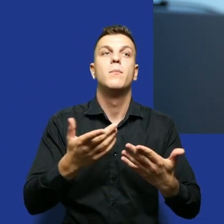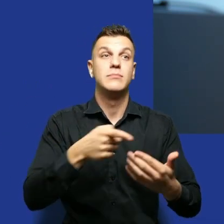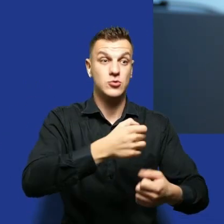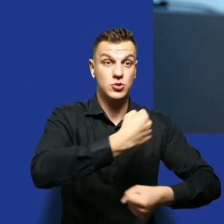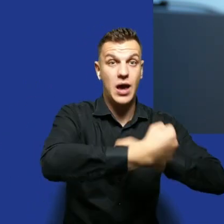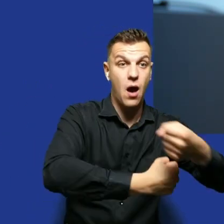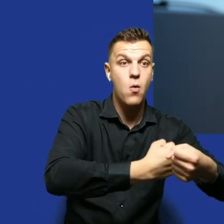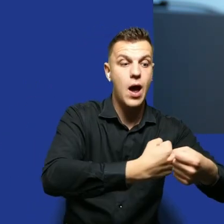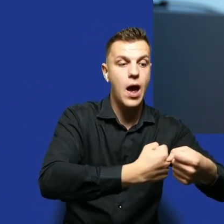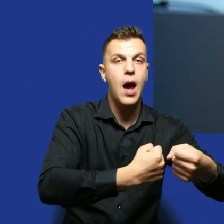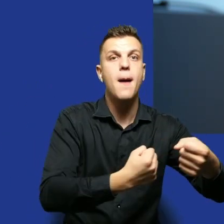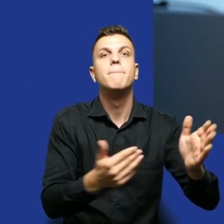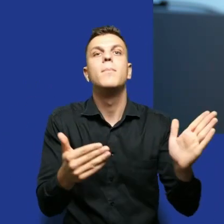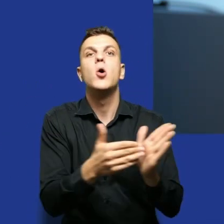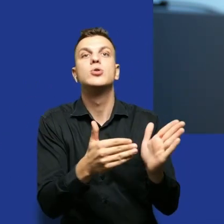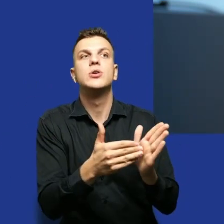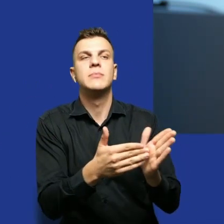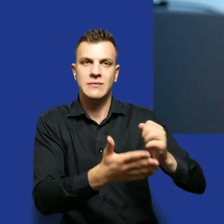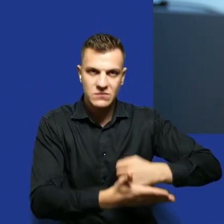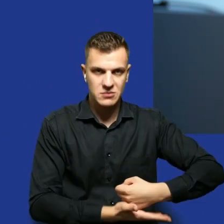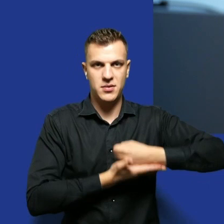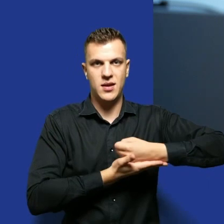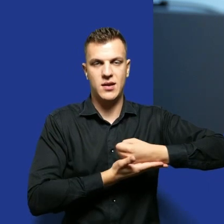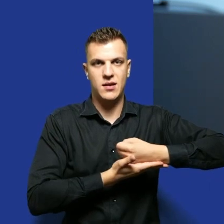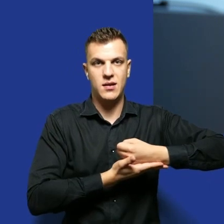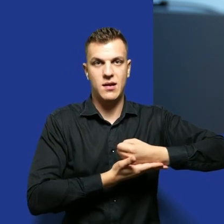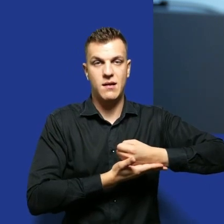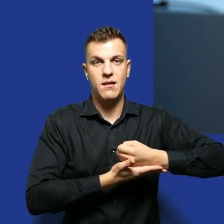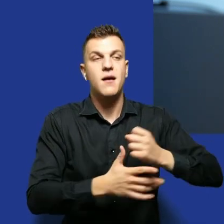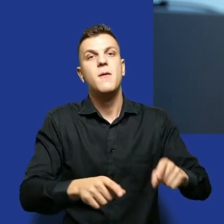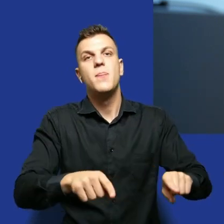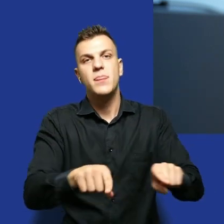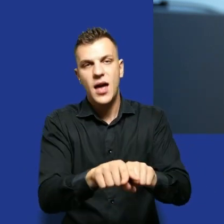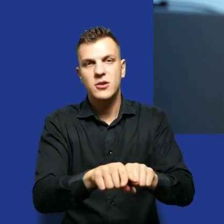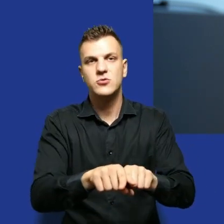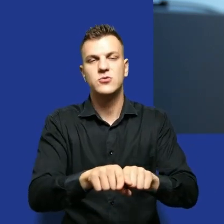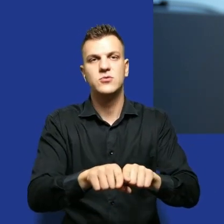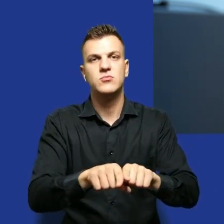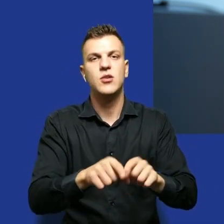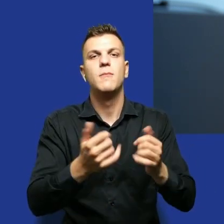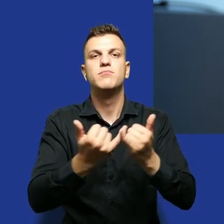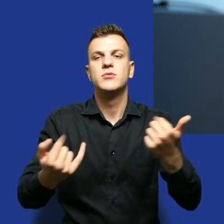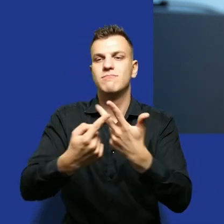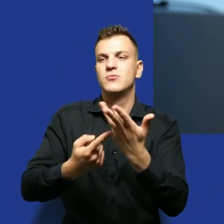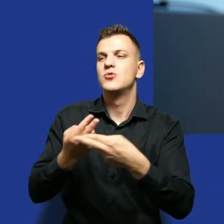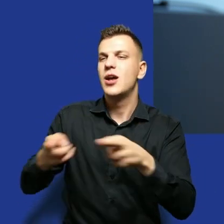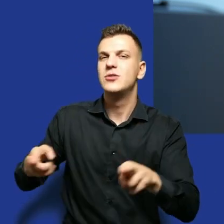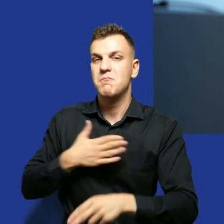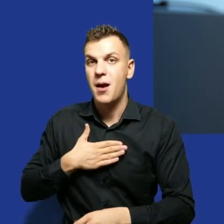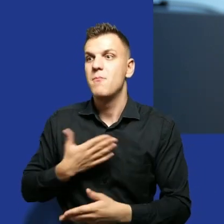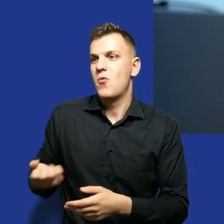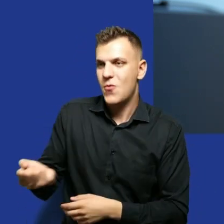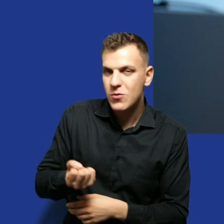wsparcie i korzystanie ze swoich własnych zasobów, i podglądanie,